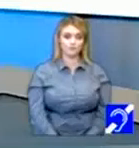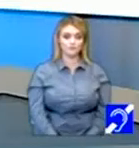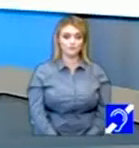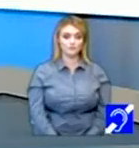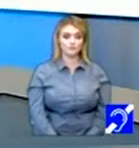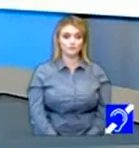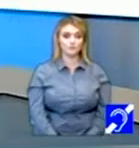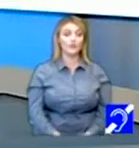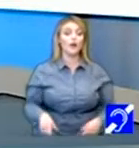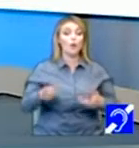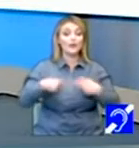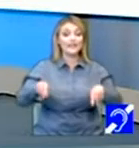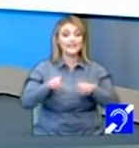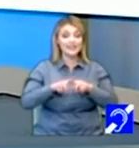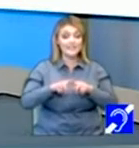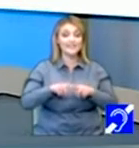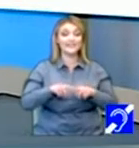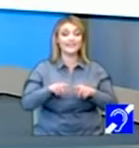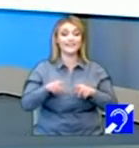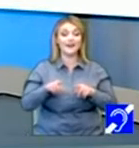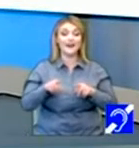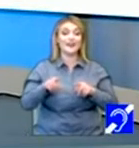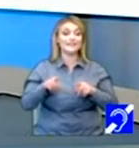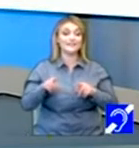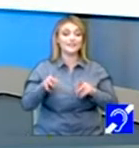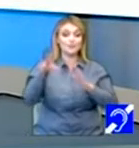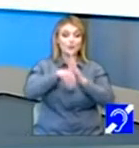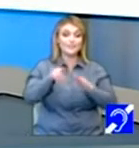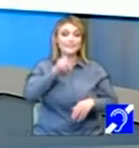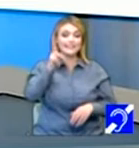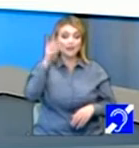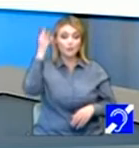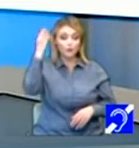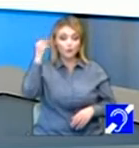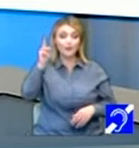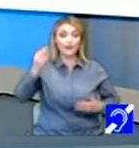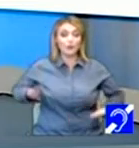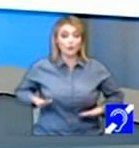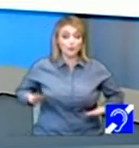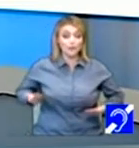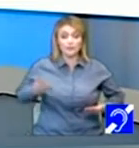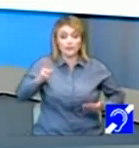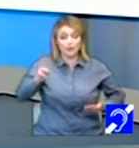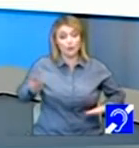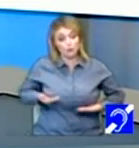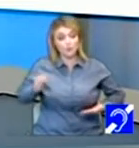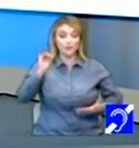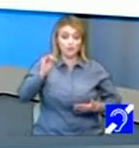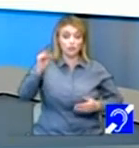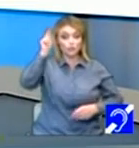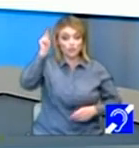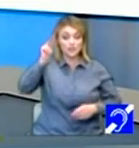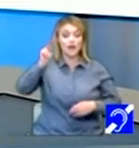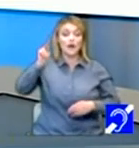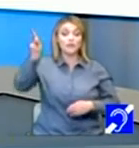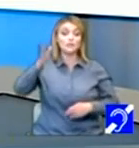Comunitatea tinerilor basarabeni din Constanța a realizat un spot video prin care îndeamnă ciotățenii Republicii Moldova să meargă la vot pe 1